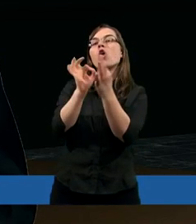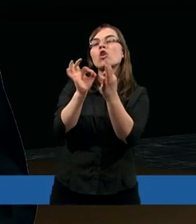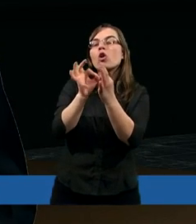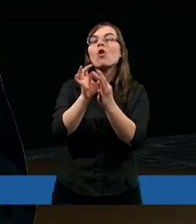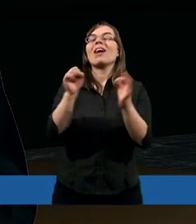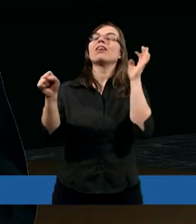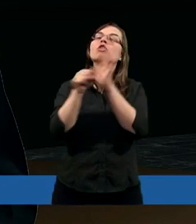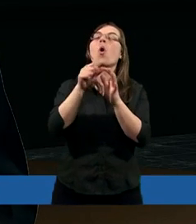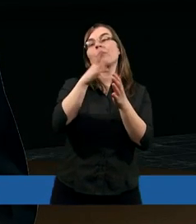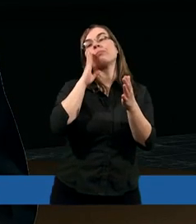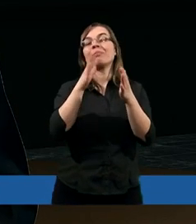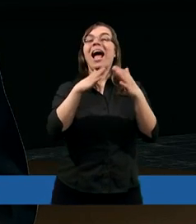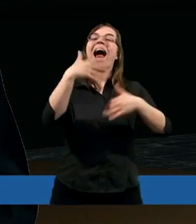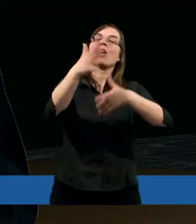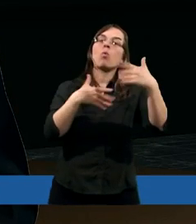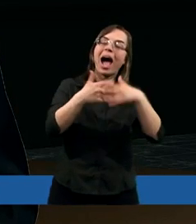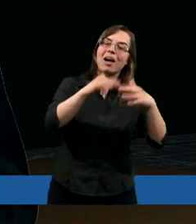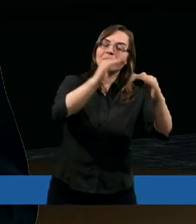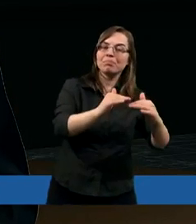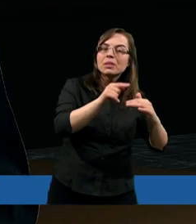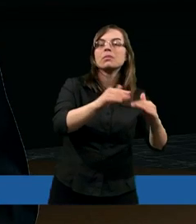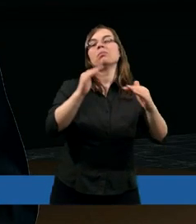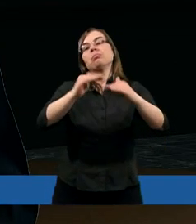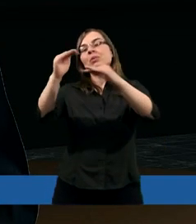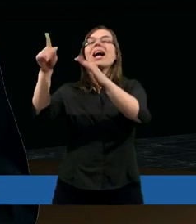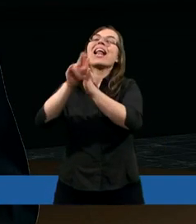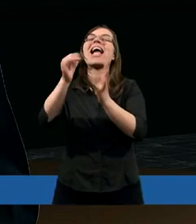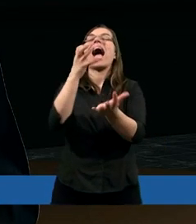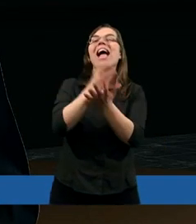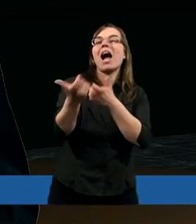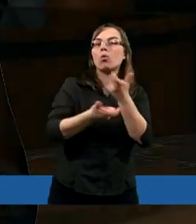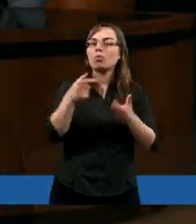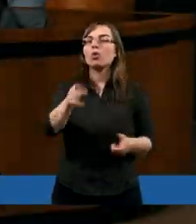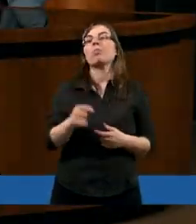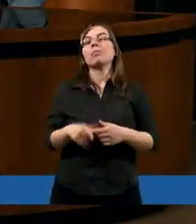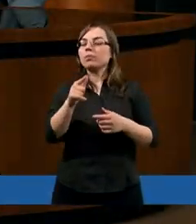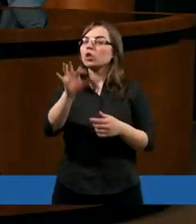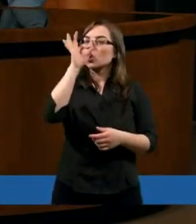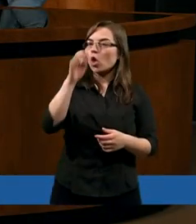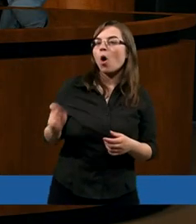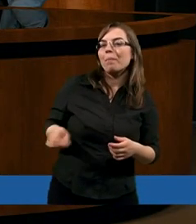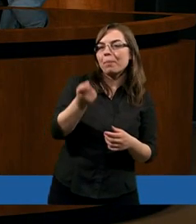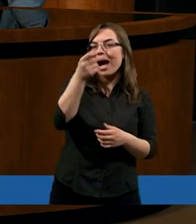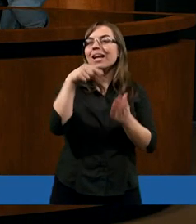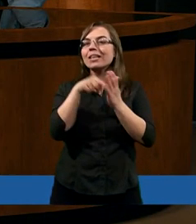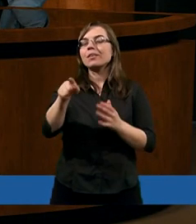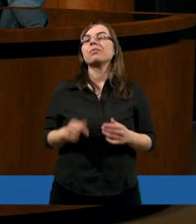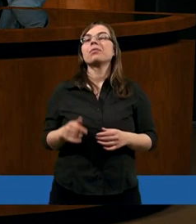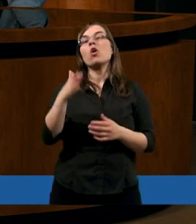tempo do najsłabszych, tak jak robił to Jakub. Dziękuję. Czyli dobry pasterz umie